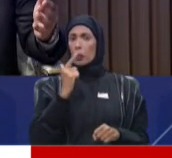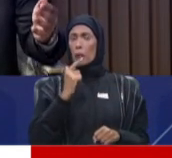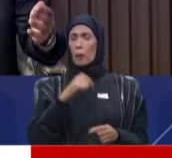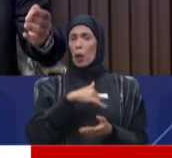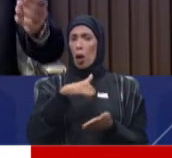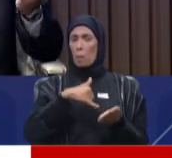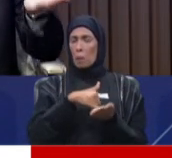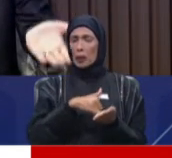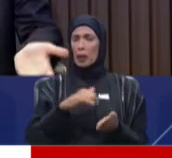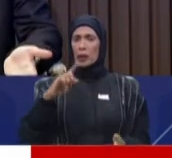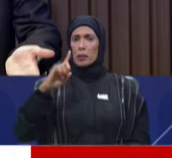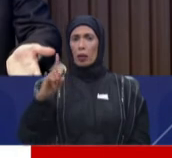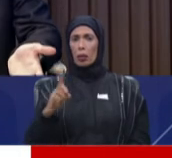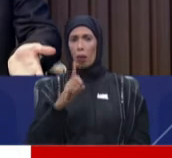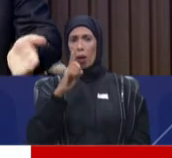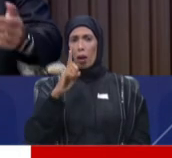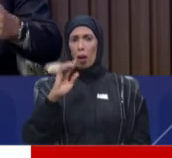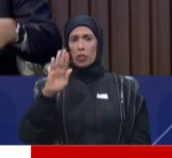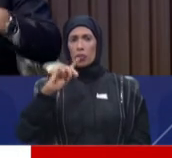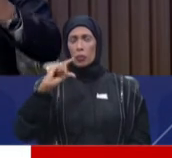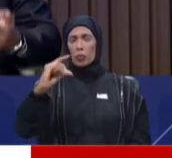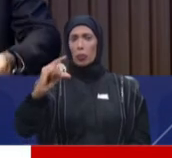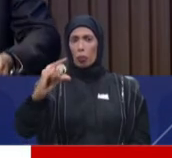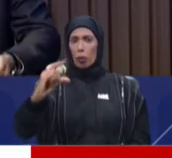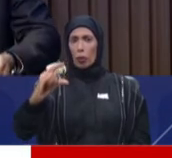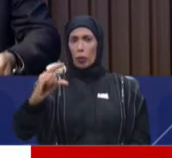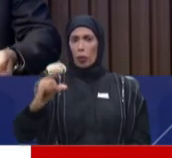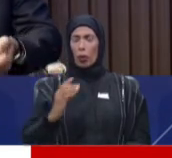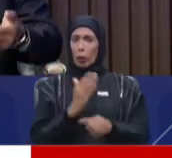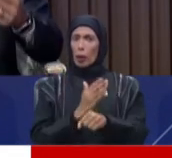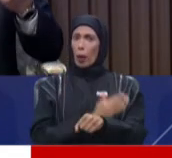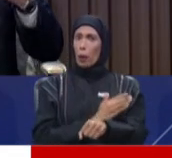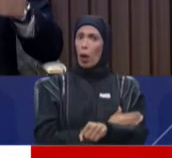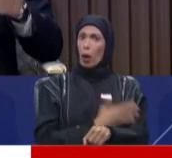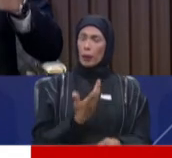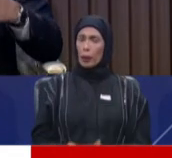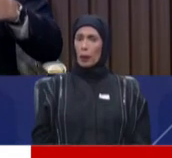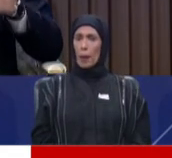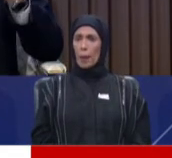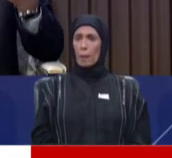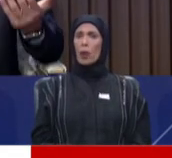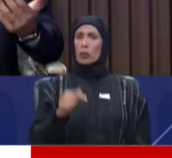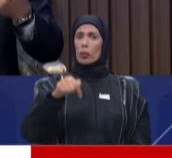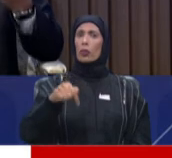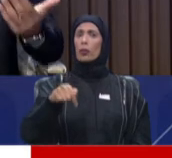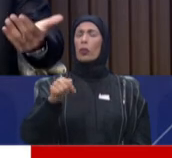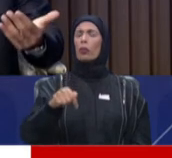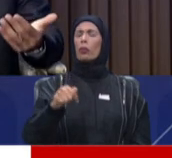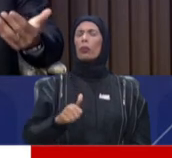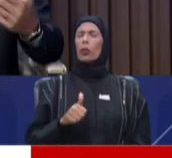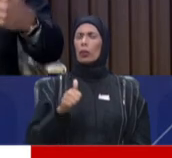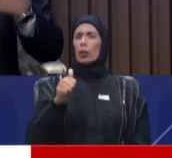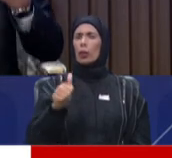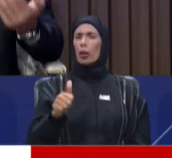الفروسية وطلعت الPCR بعد مصاب وحسيت روحي تعبان اكثر فانا من هنا ابتدي اجهز لستة